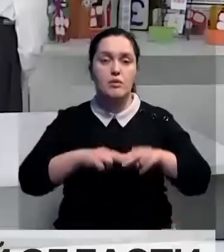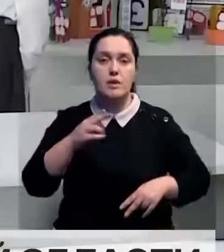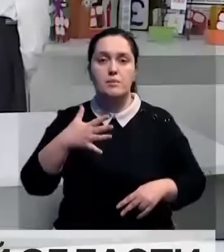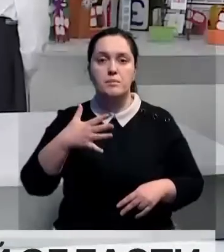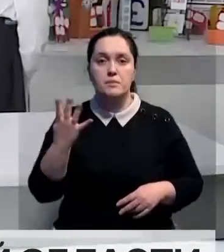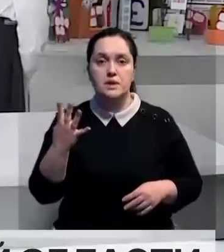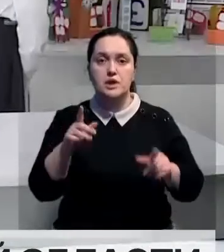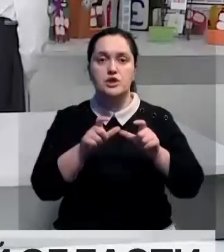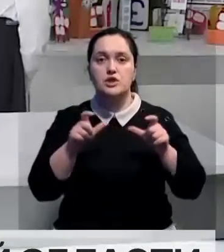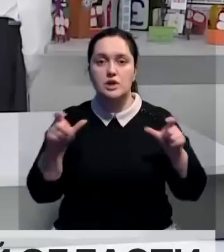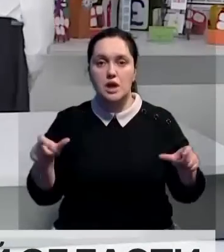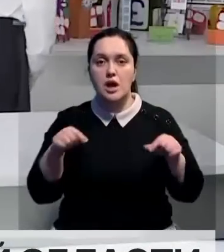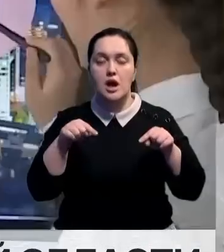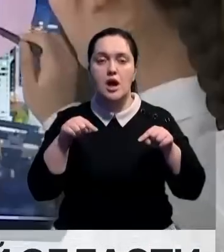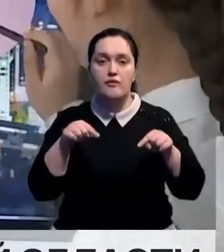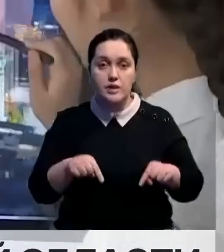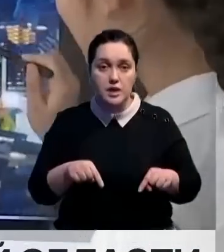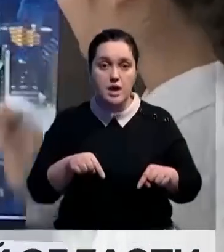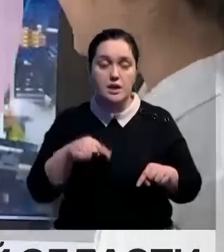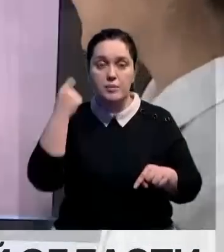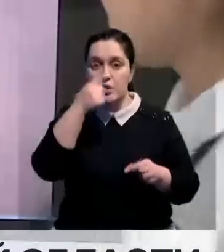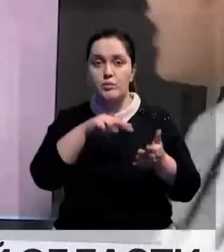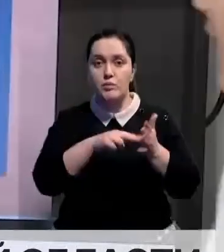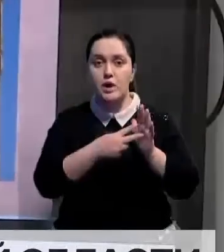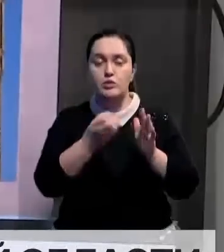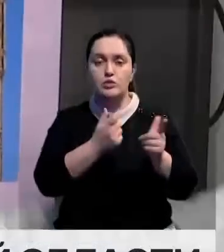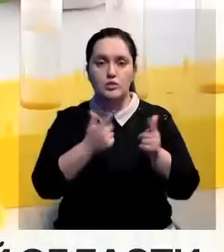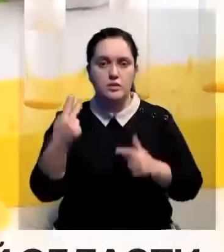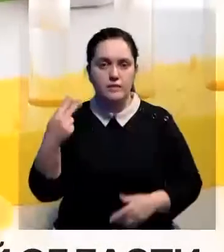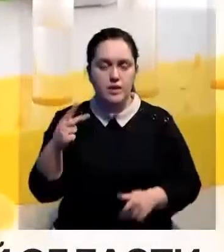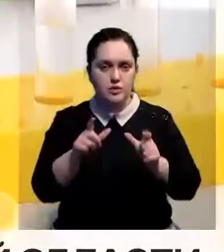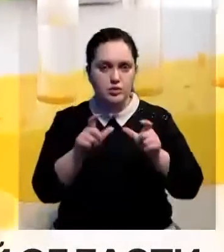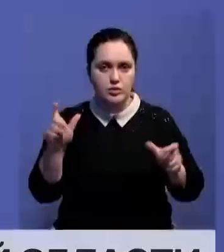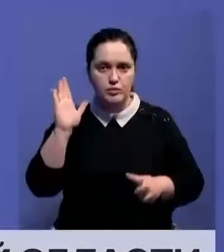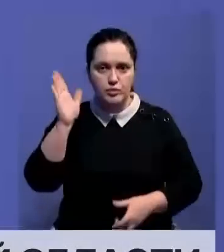построили 54 школы. В этом планируют сдать еще 20.